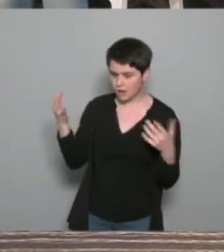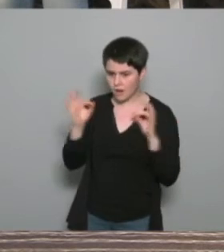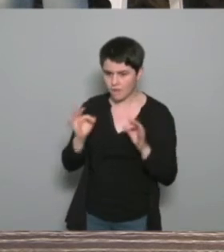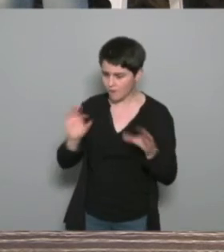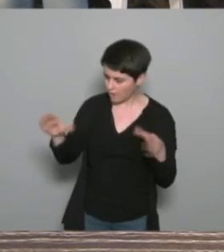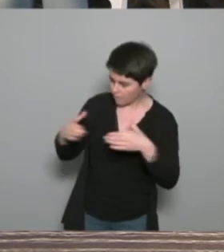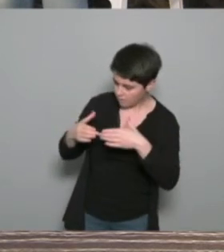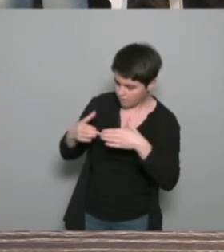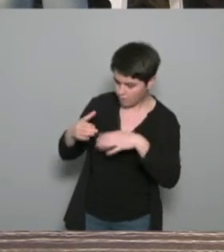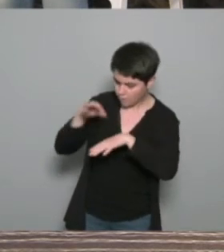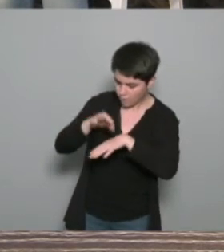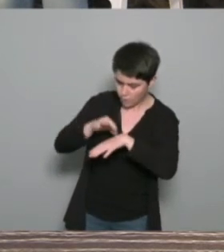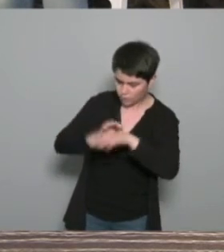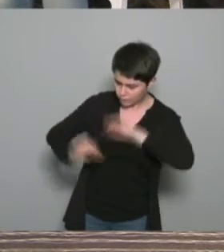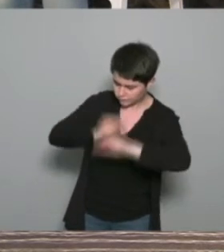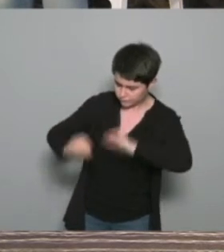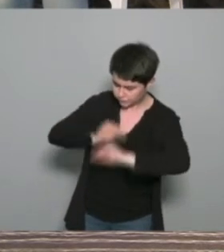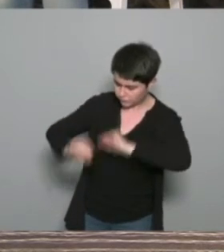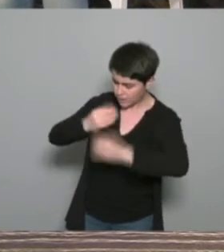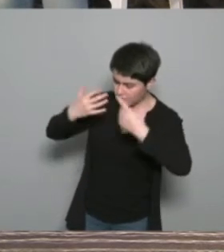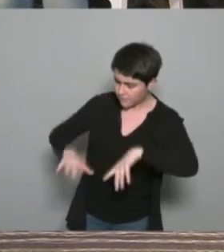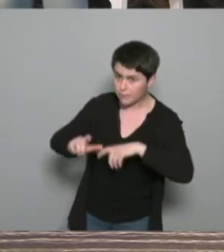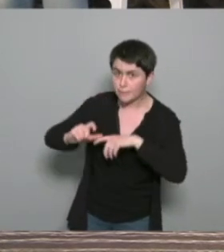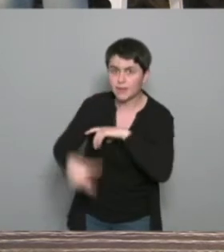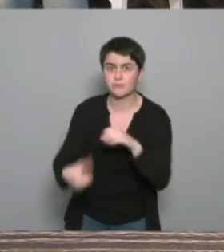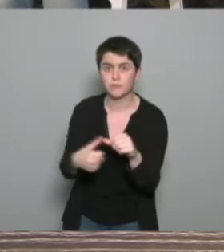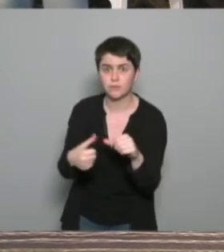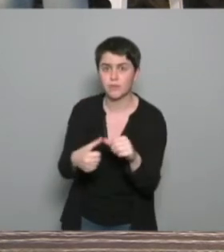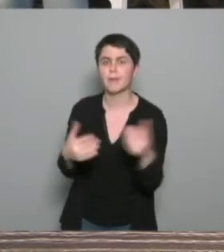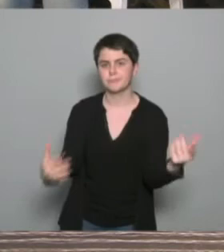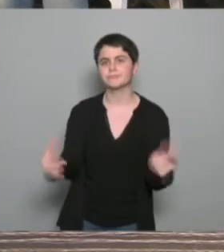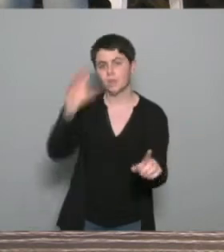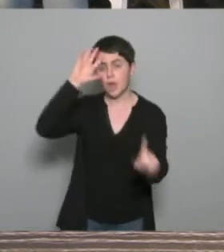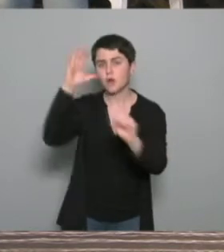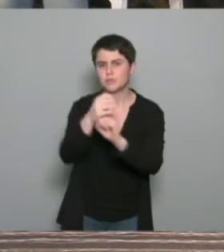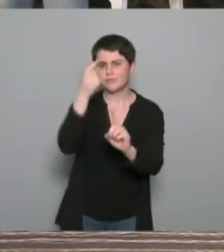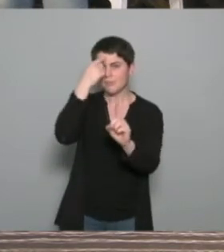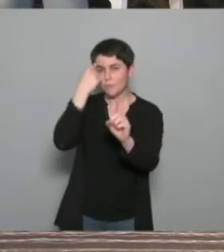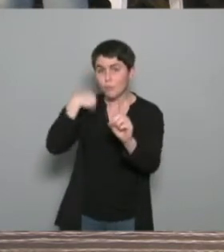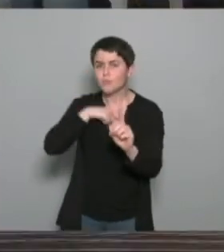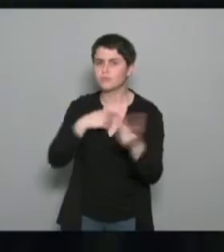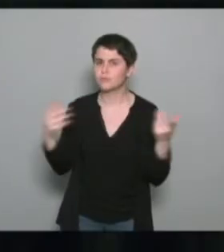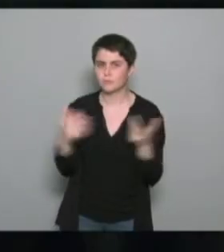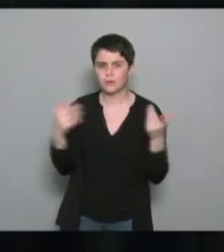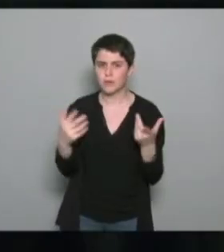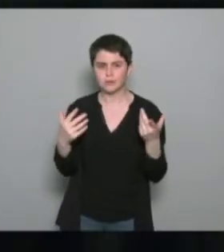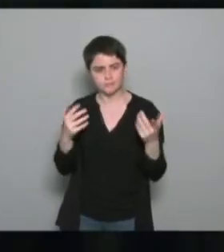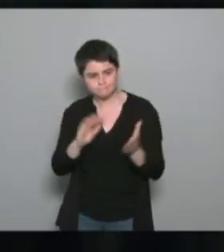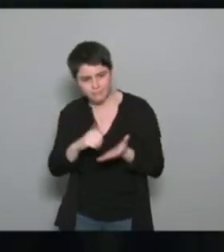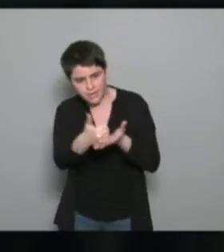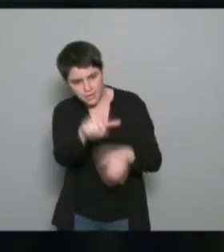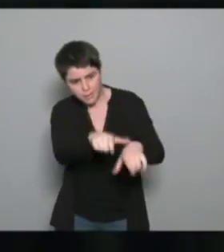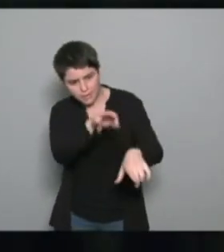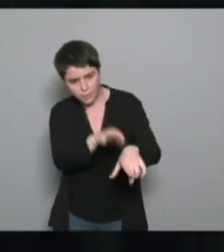dispositif. L'objectif, il est vraiment pour nous d'aider les bénéficiaires à remettre le pied à l'étrier dans l'activité physique